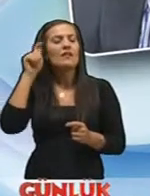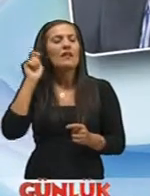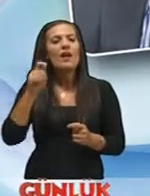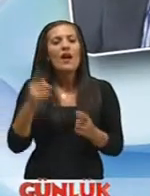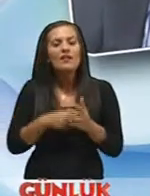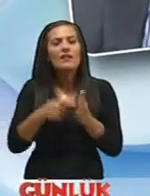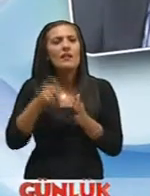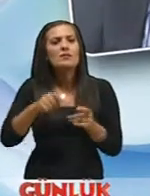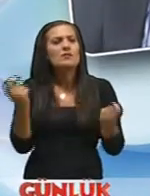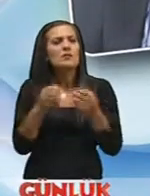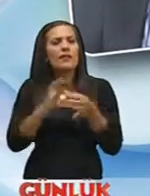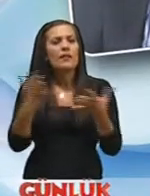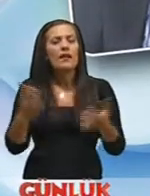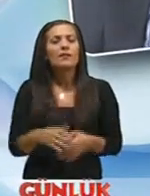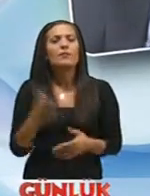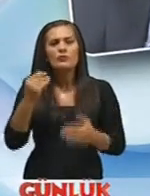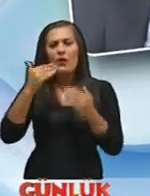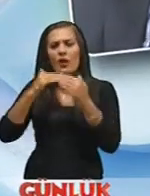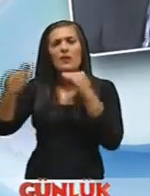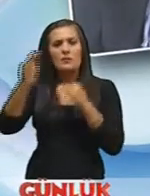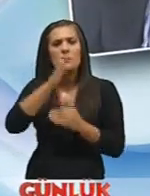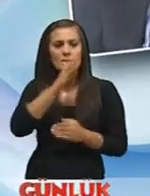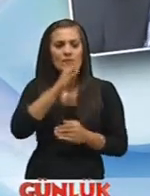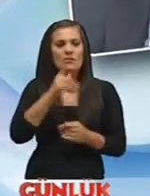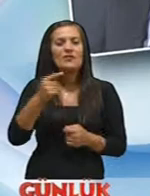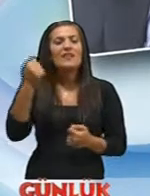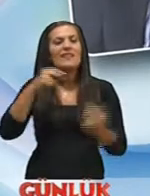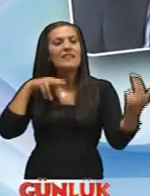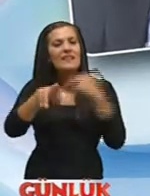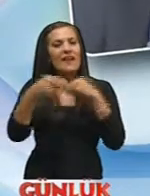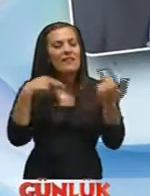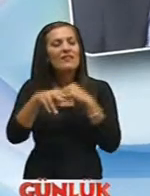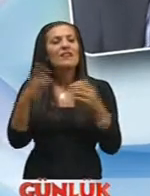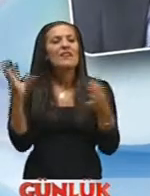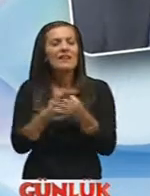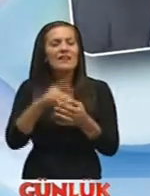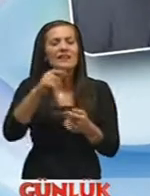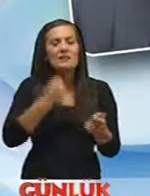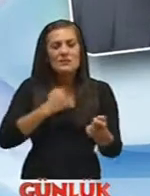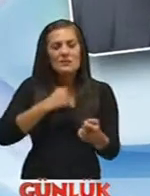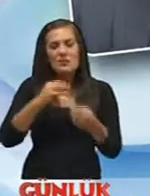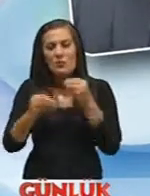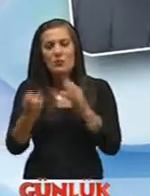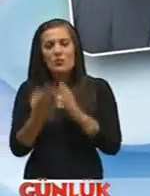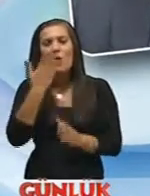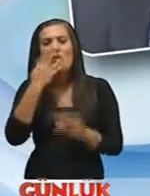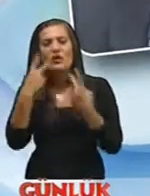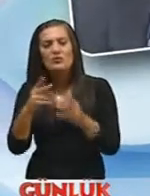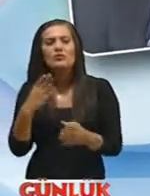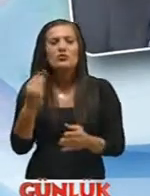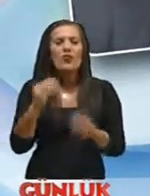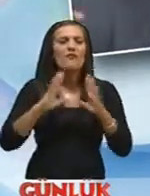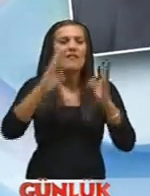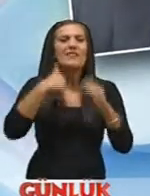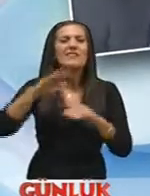çalışmalar nelerdir? aslında çok halkımızın biliyorsunuz trafikle ilgili sıkıntılar oluyor okullar açıldı biz çok etkinliklerle